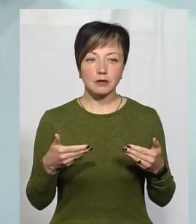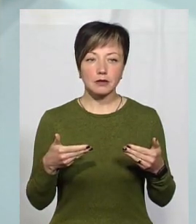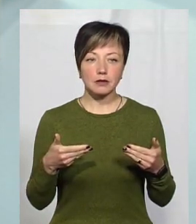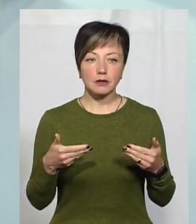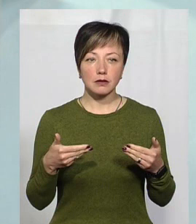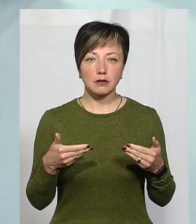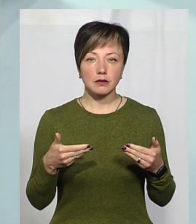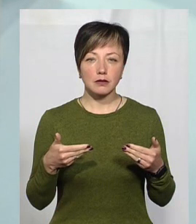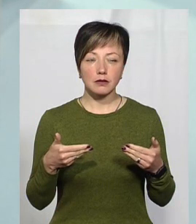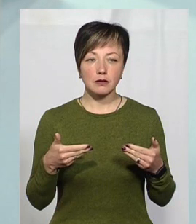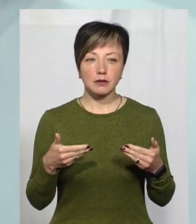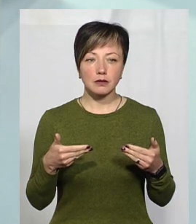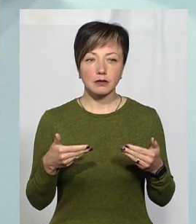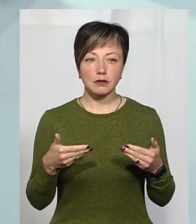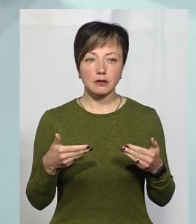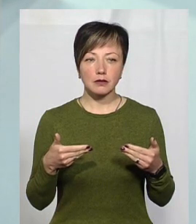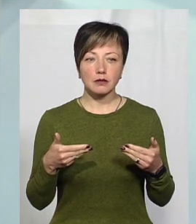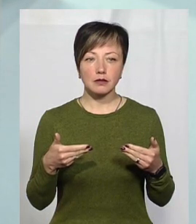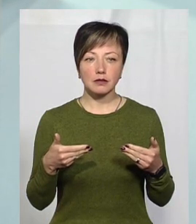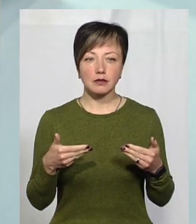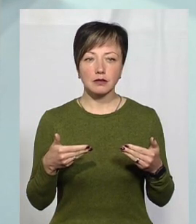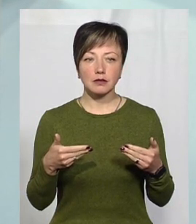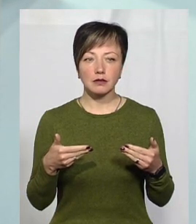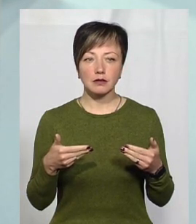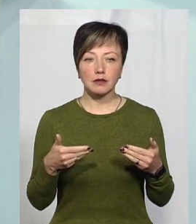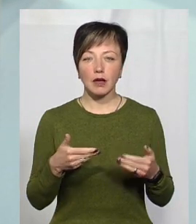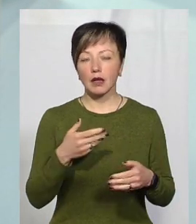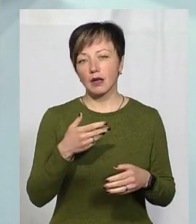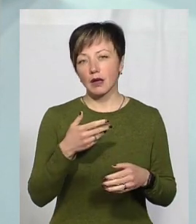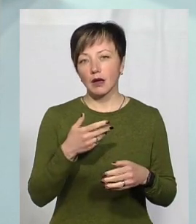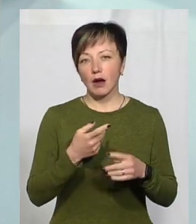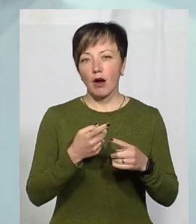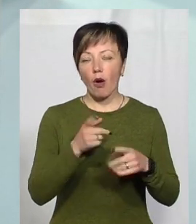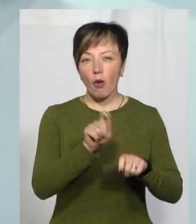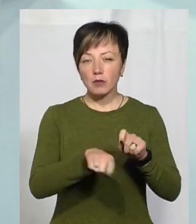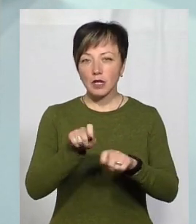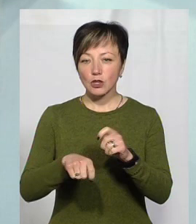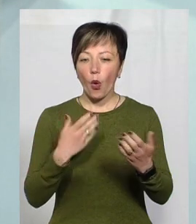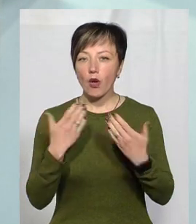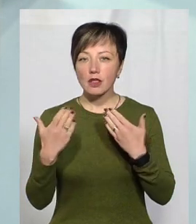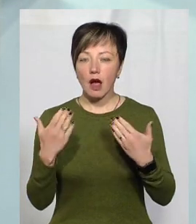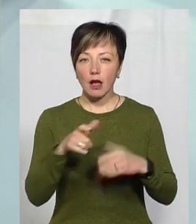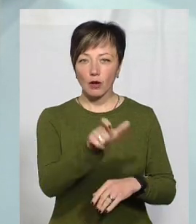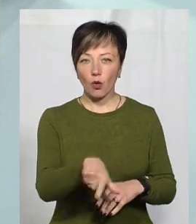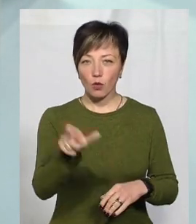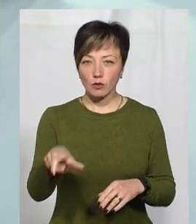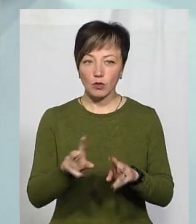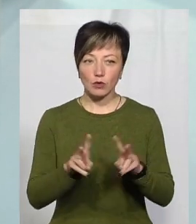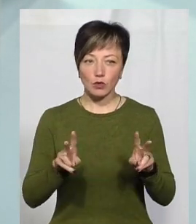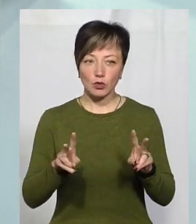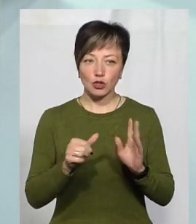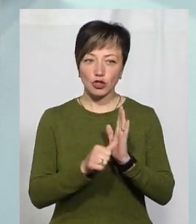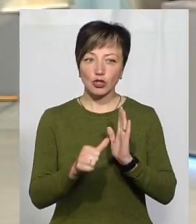покази до виявлення контактних осіб і обстеження їх. Перебували ще забор